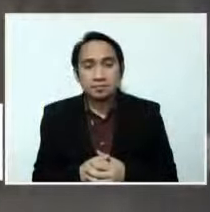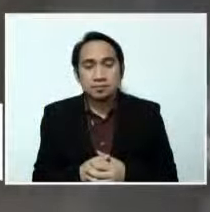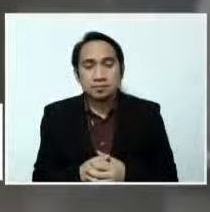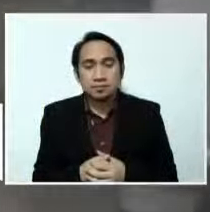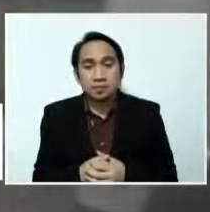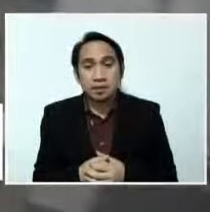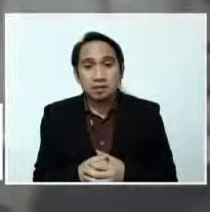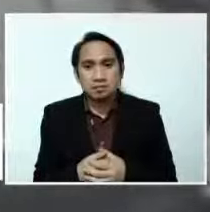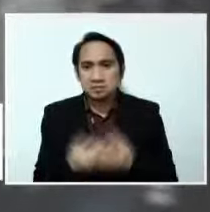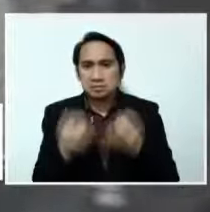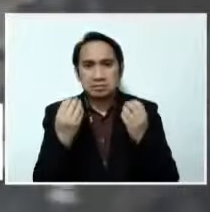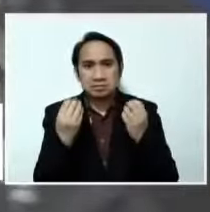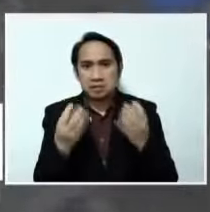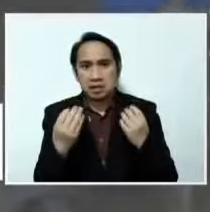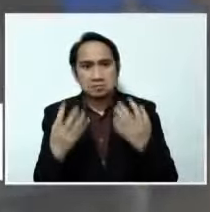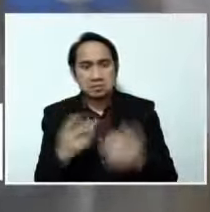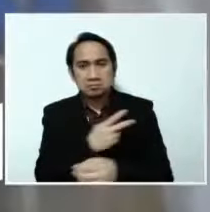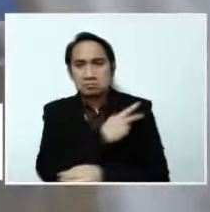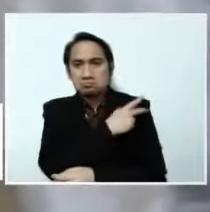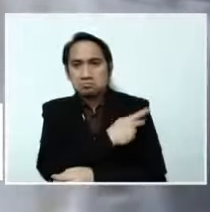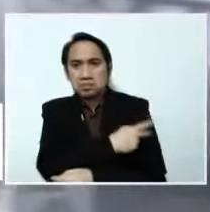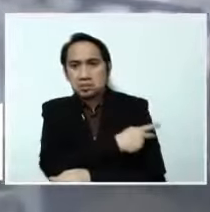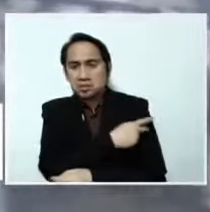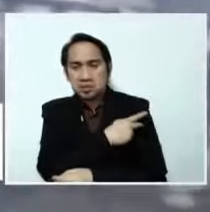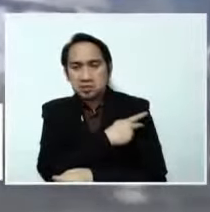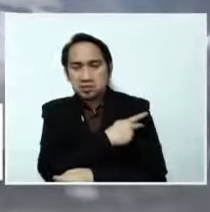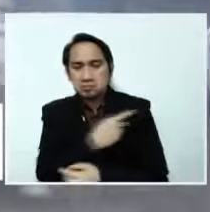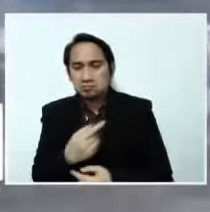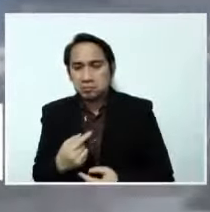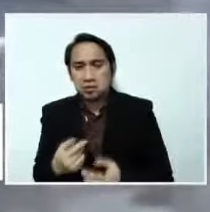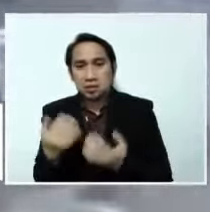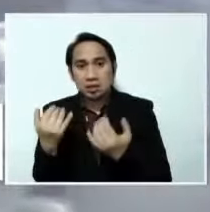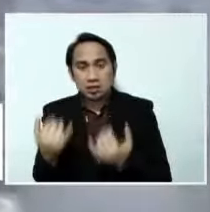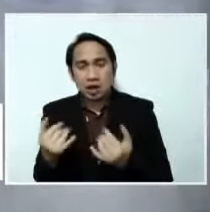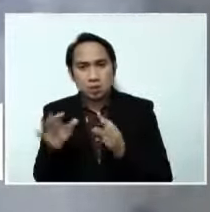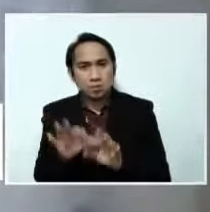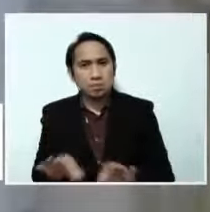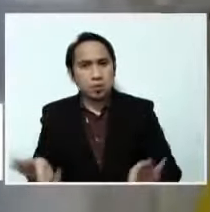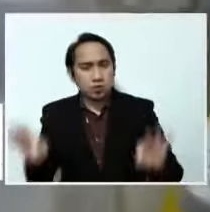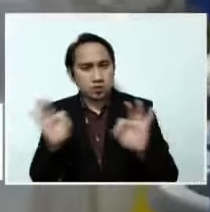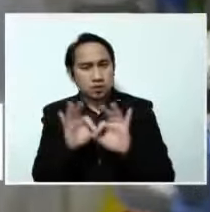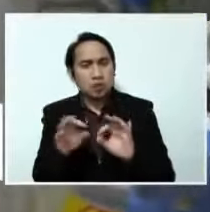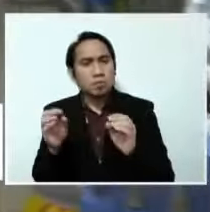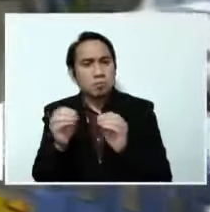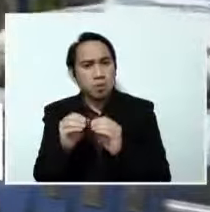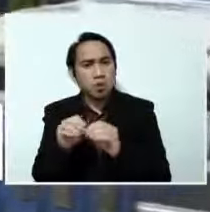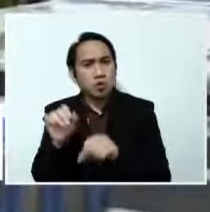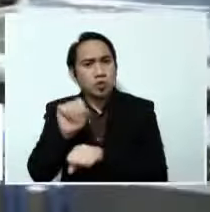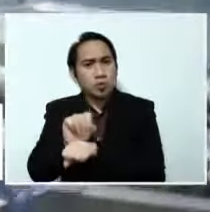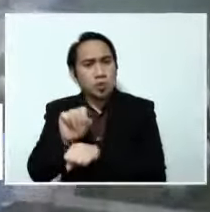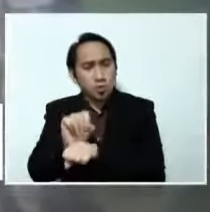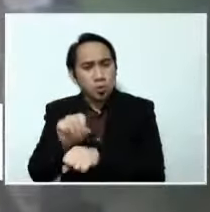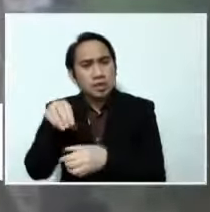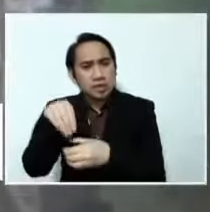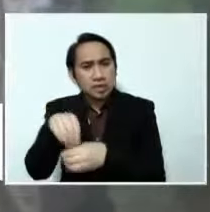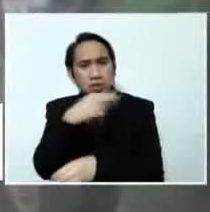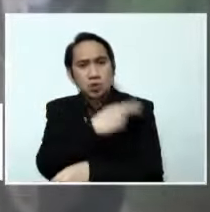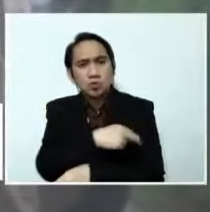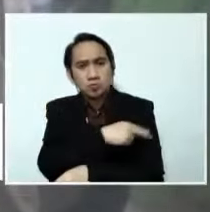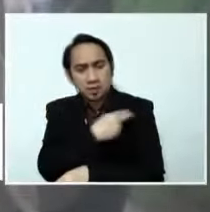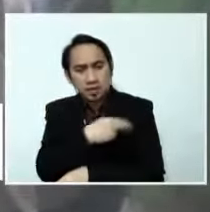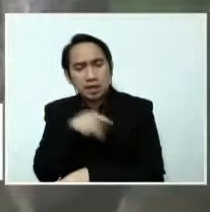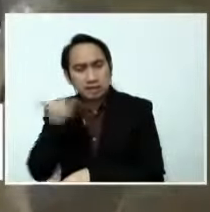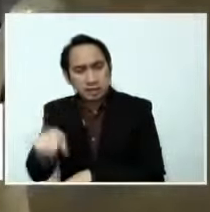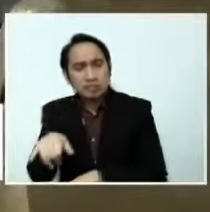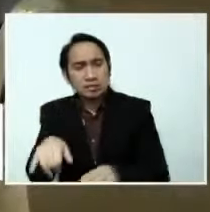Habang dumarami ang mga pasyente ng COVID-19, mas nagiging mahalagang mabakunahan agad ang health workers na nangangalaga sa kanila. Ayon sa